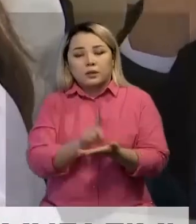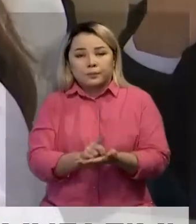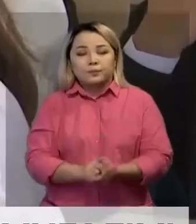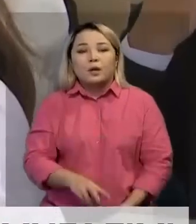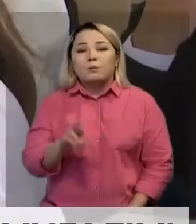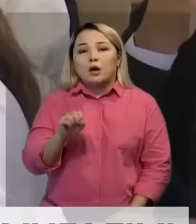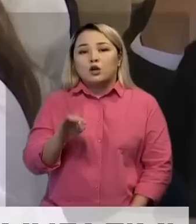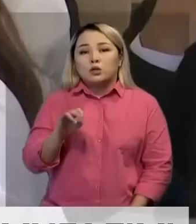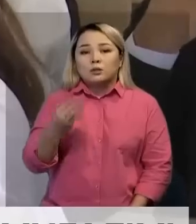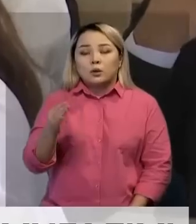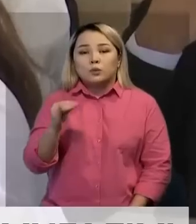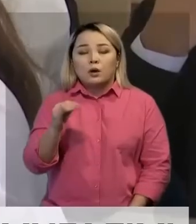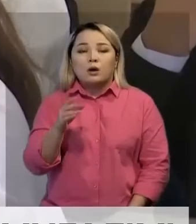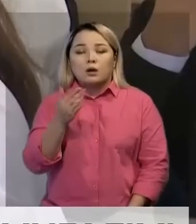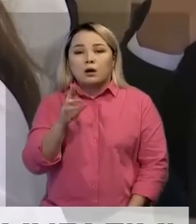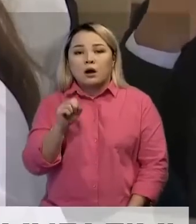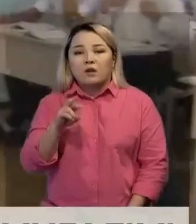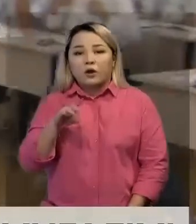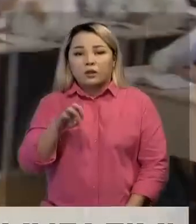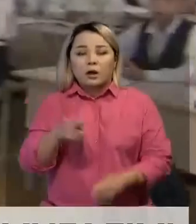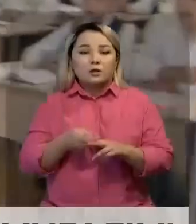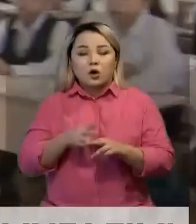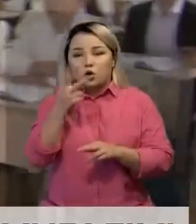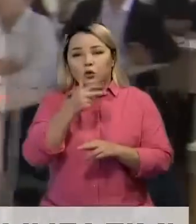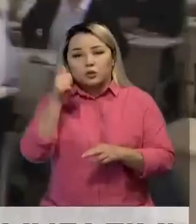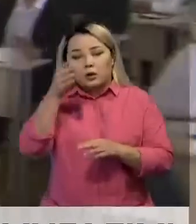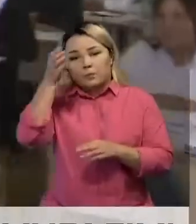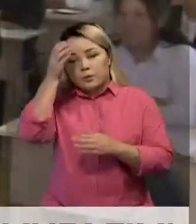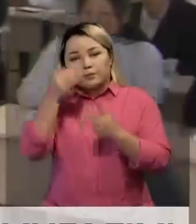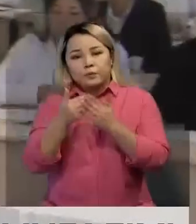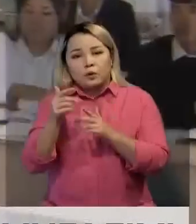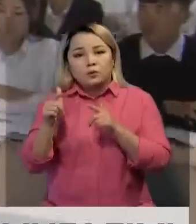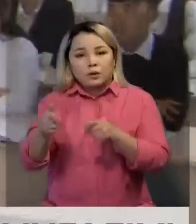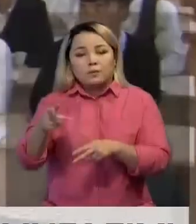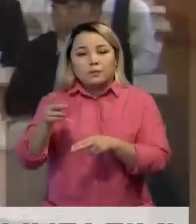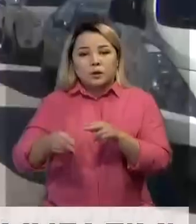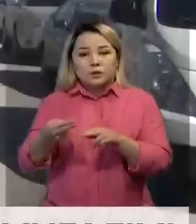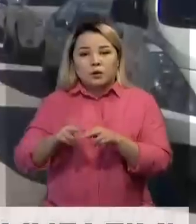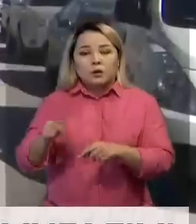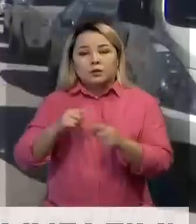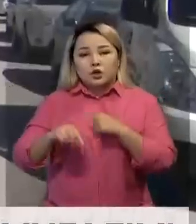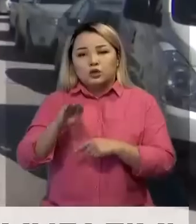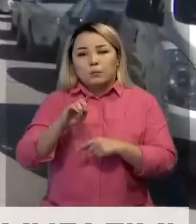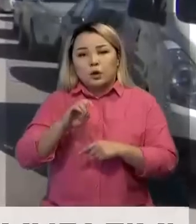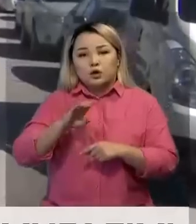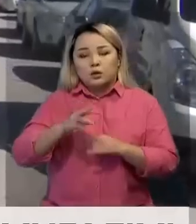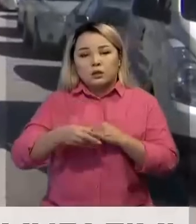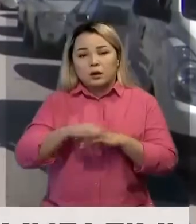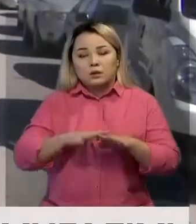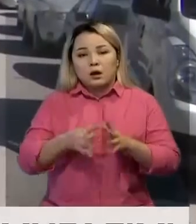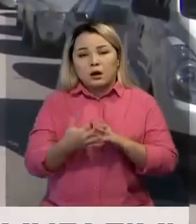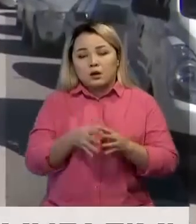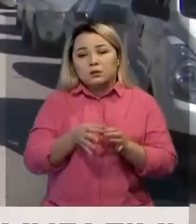Маржан 13-ті Калифорния университетінде үш жыл оқыт. Докторантура бойыныша білім алғаннан кейін, ол осы жібек жола олындағы мектебіне